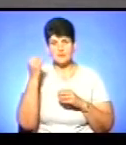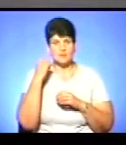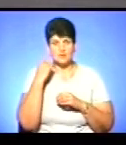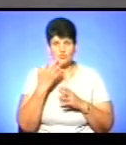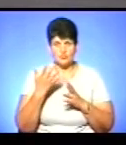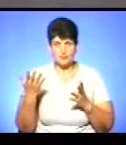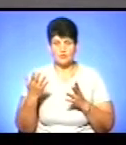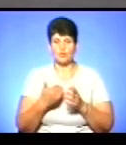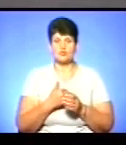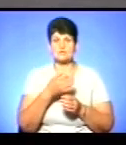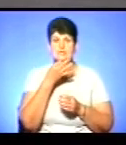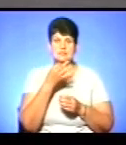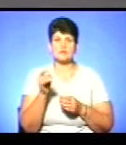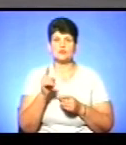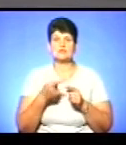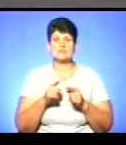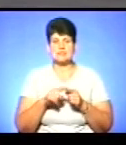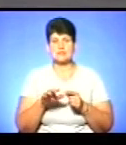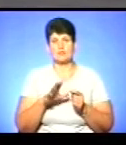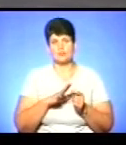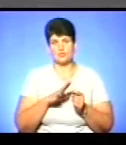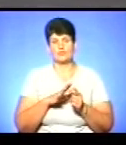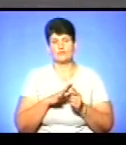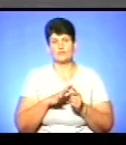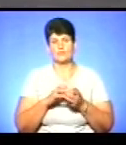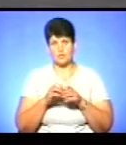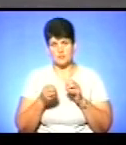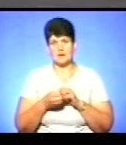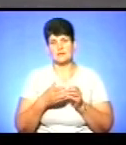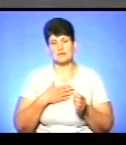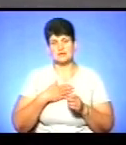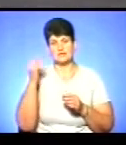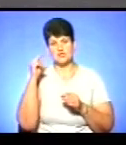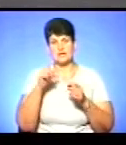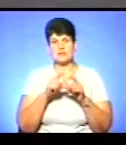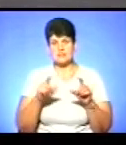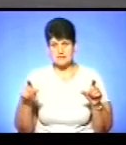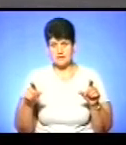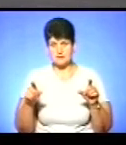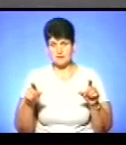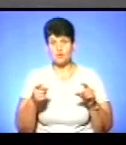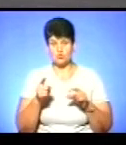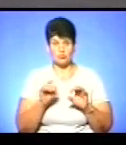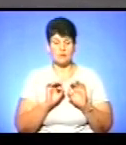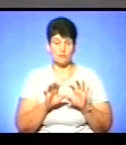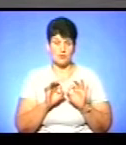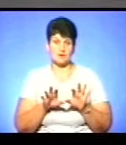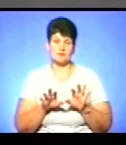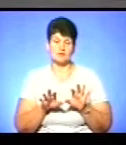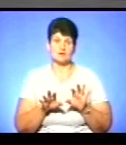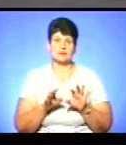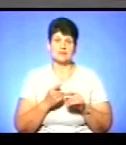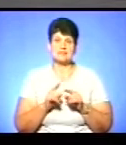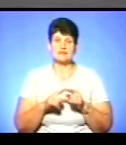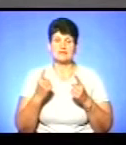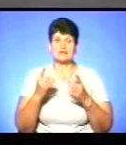Але хочу сказати, що це був виклик певний для наших навчальних закладів, і чому пояснюється така